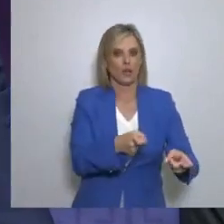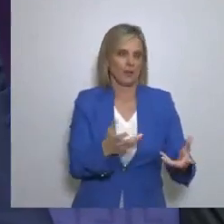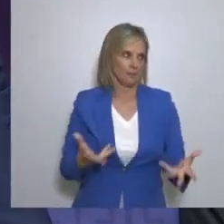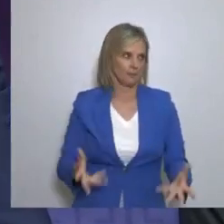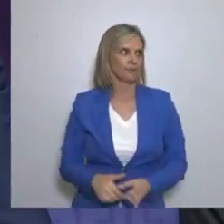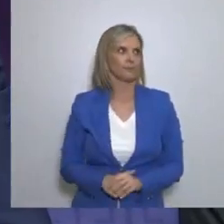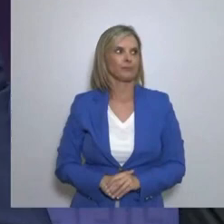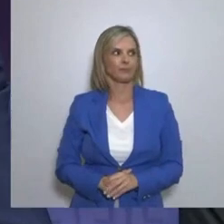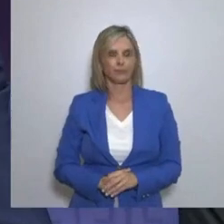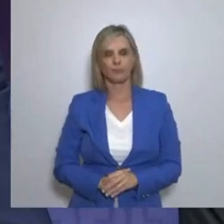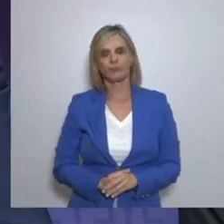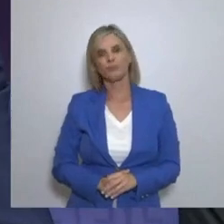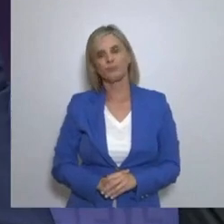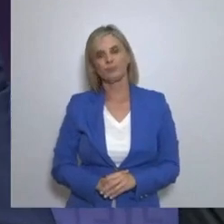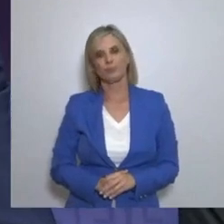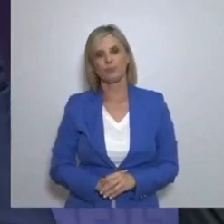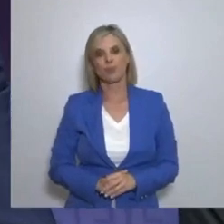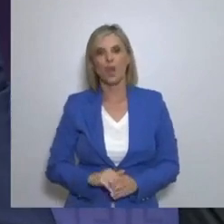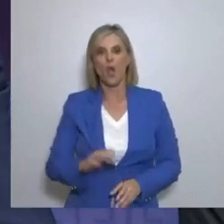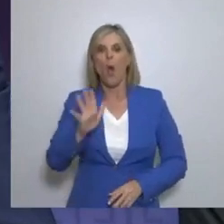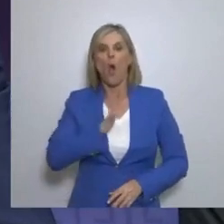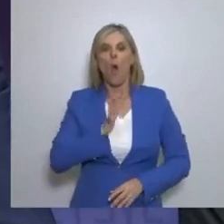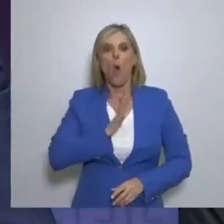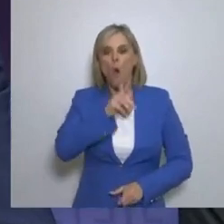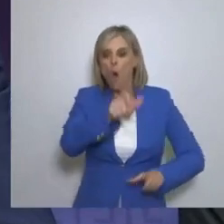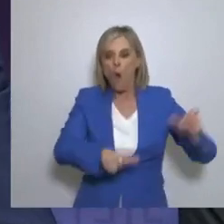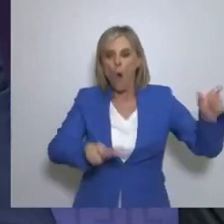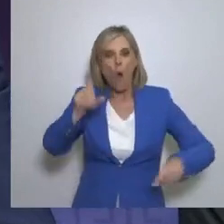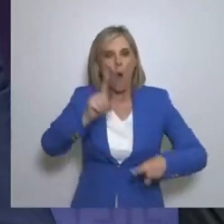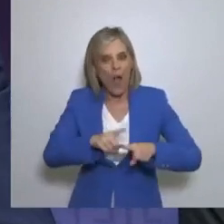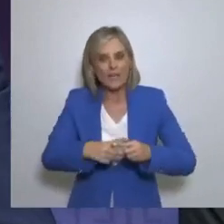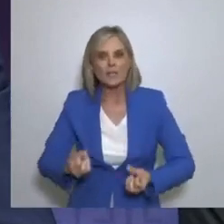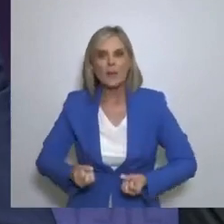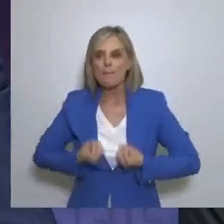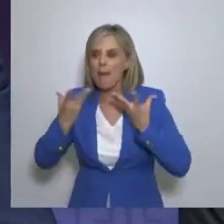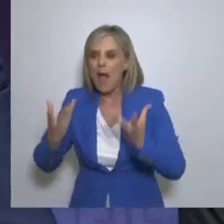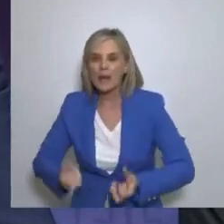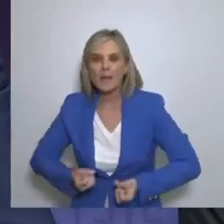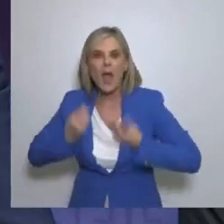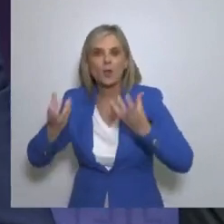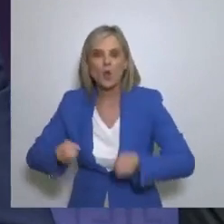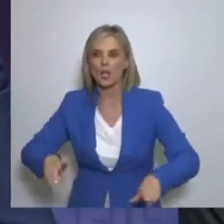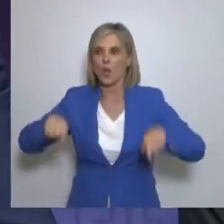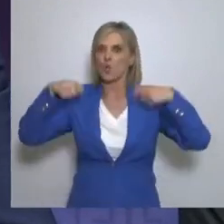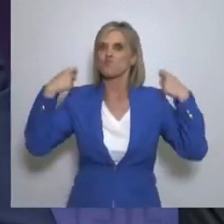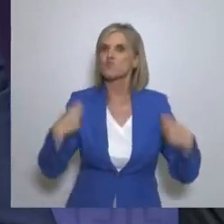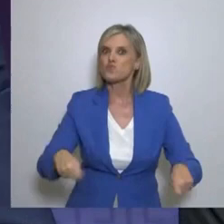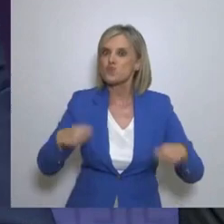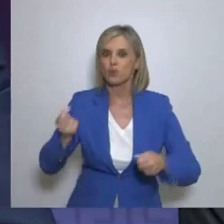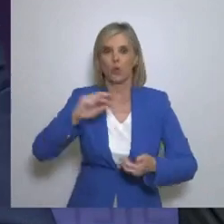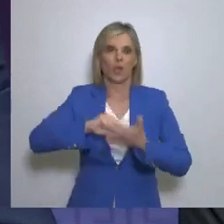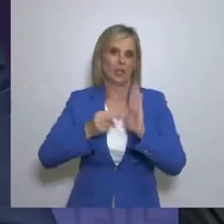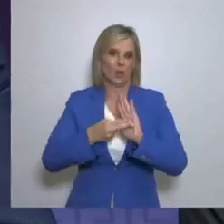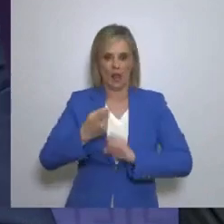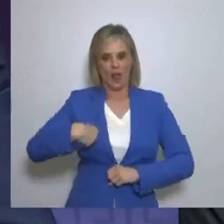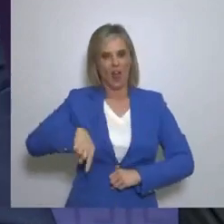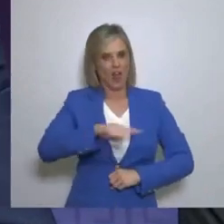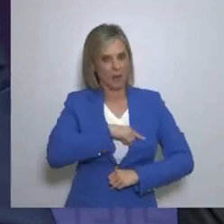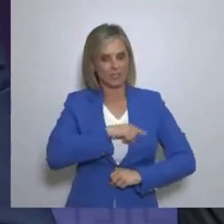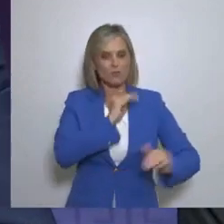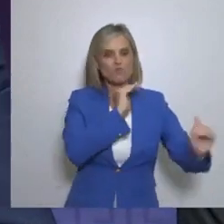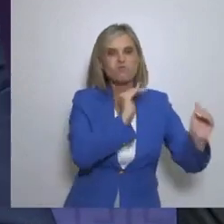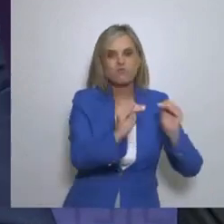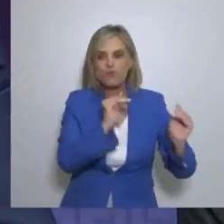δικαίου Και είναι αυτός που παράγει τον πλούτο και την οικονομία Δεν θα μπορούσε λοιπόν ποτέ Να στραφεί η Ελλήνων πολιτεί Εναντίον των